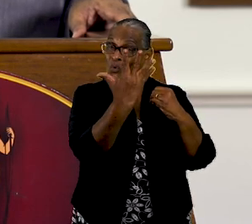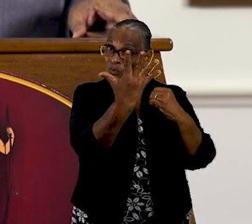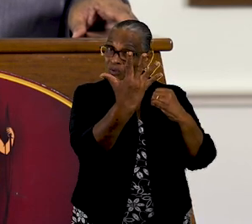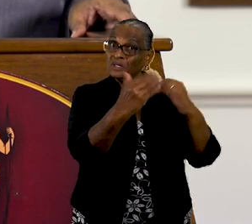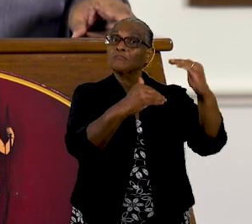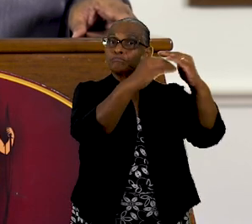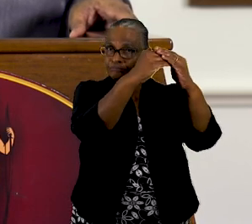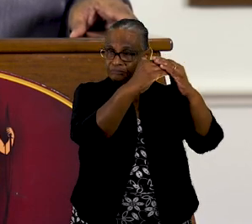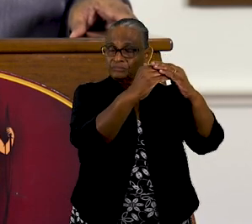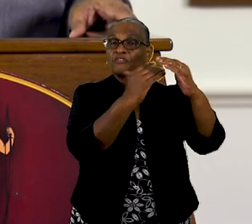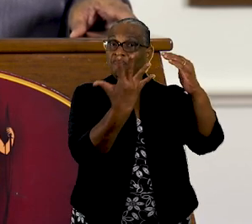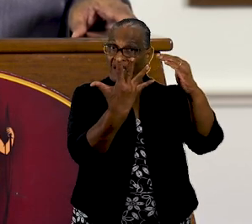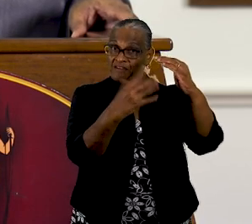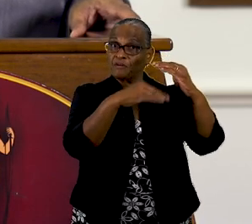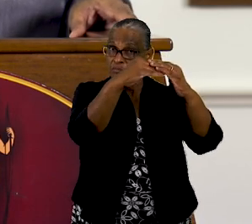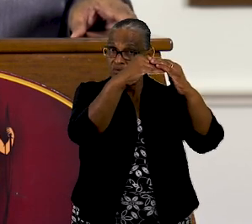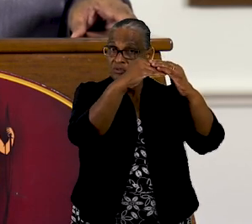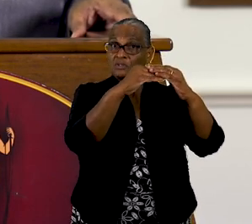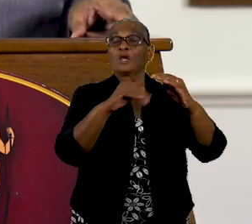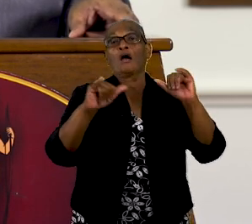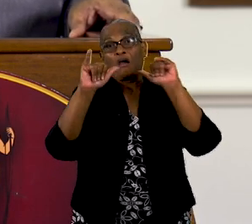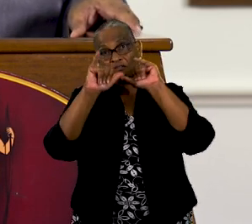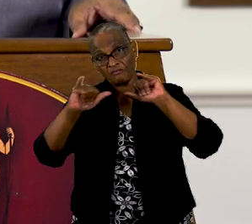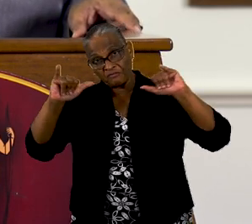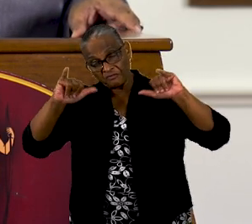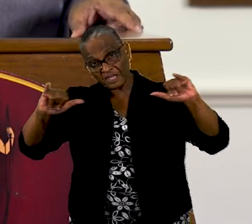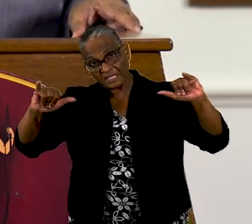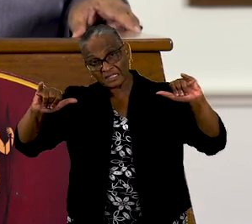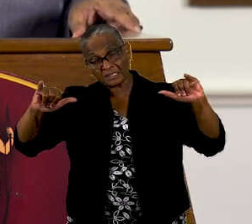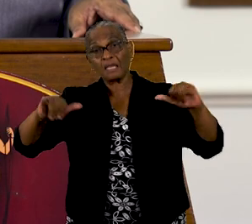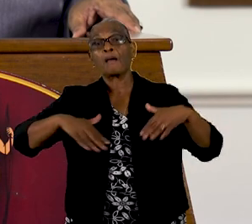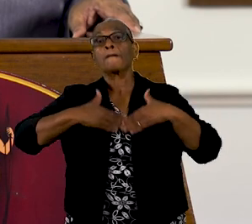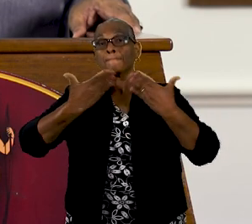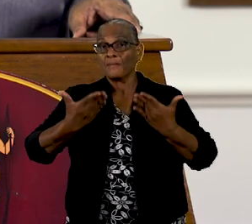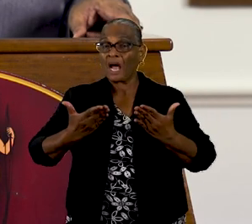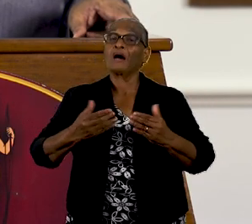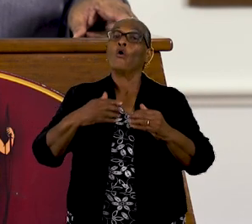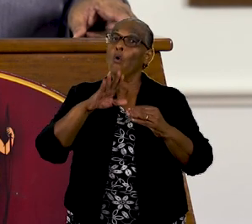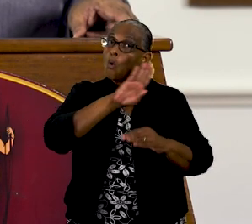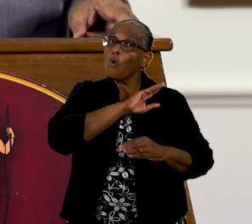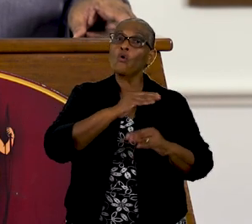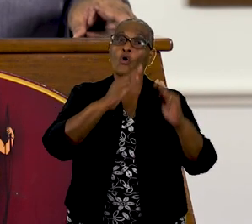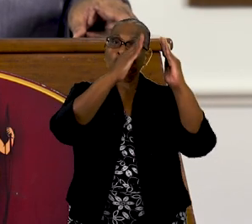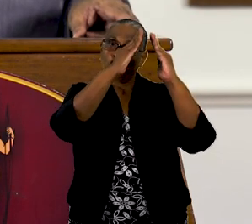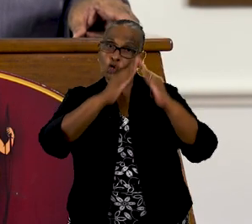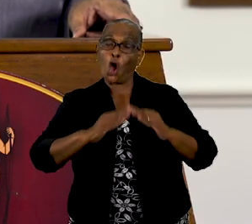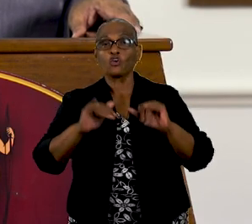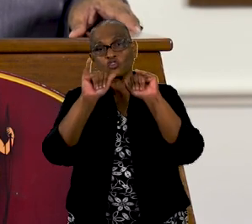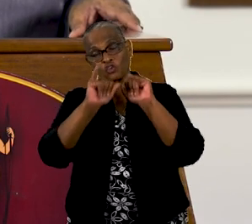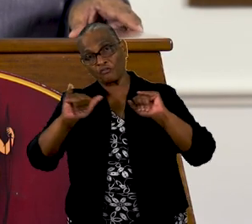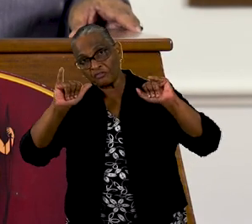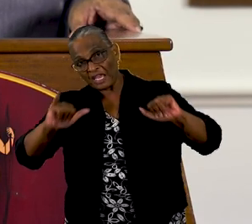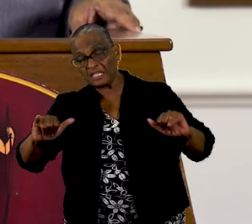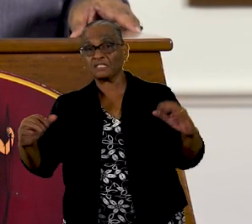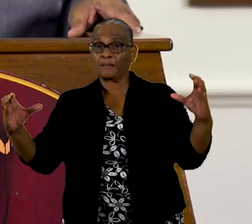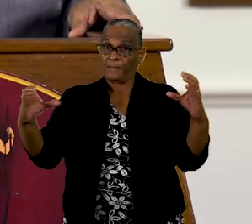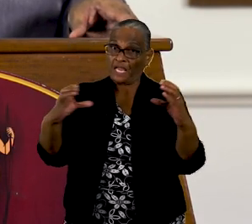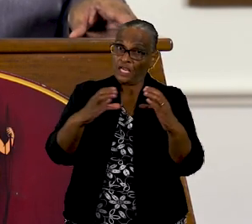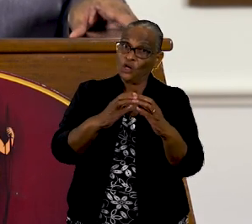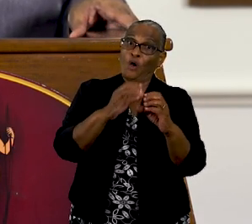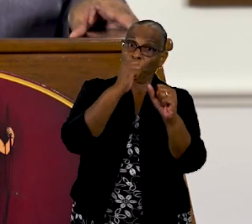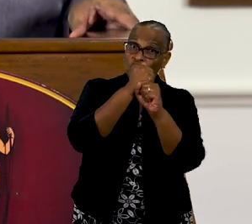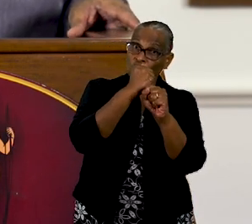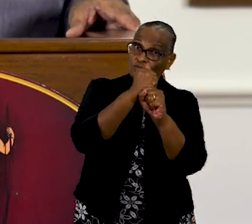is van toepassing op feesten, inclusief huisfeesten. Voor bijeenkomsten voor